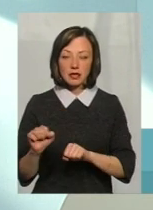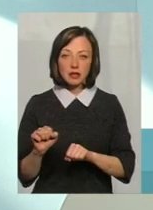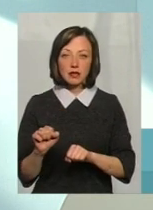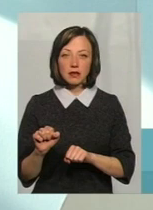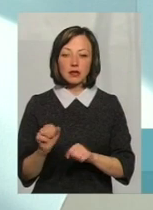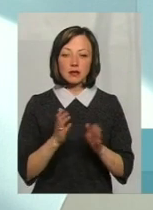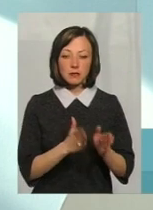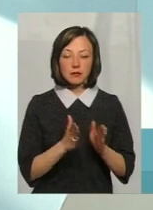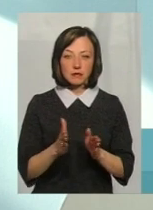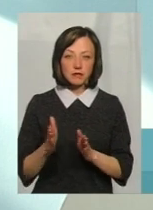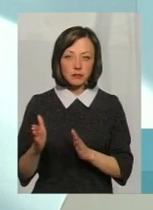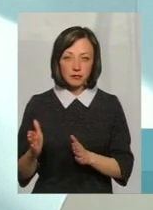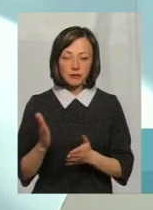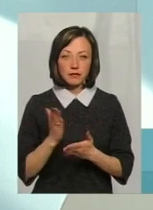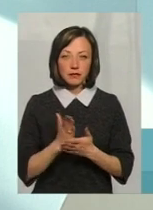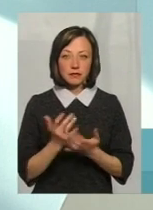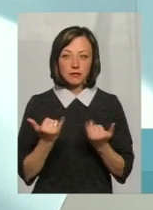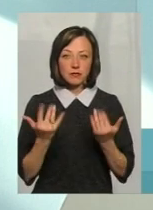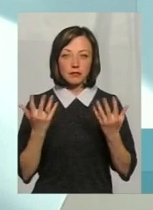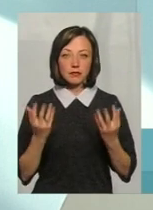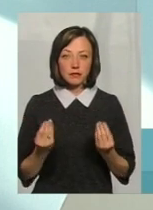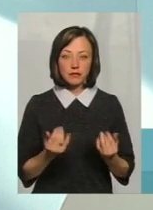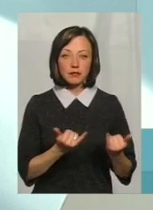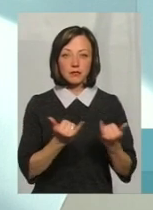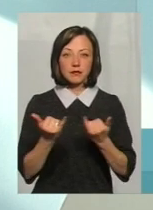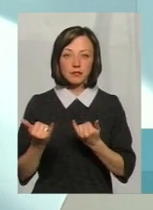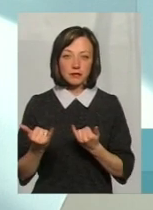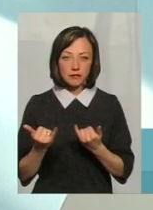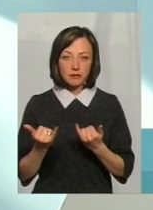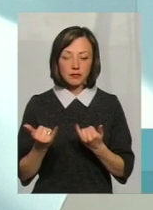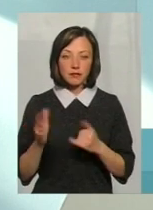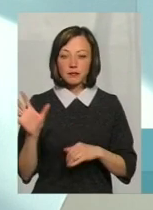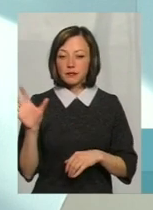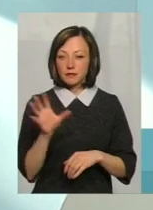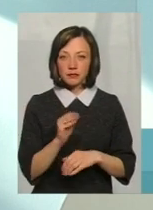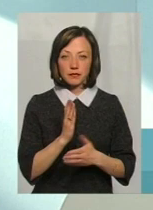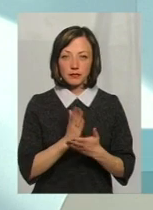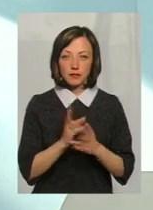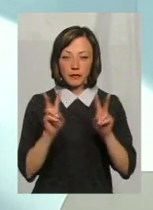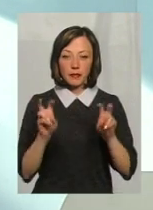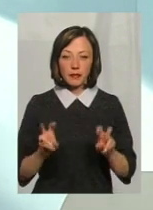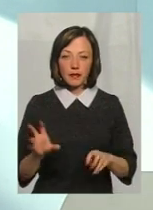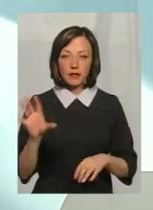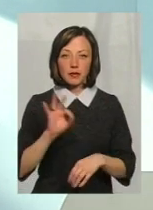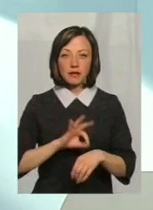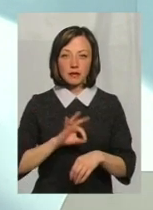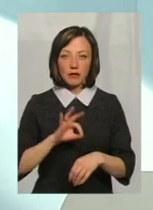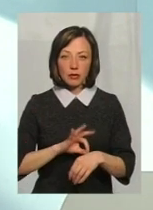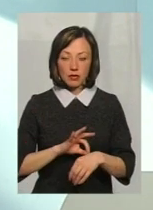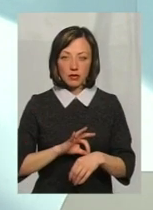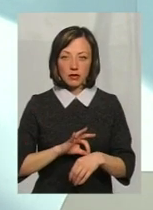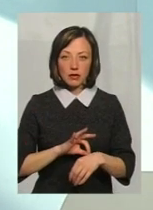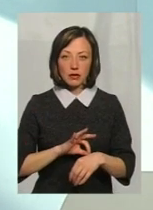-менш ритмічно, і на сьогоднішній день ми забезпечені практично всіма вакцинами від всіх інфекційних захворювань,